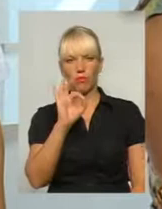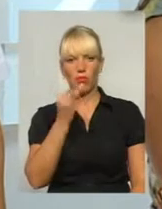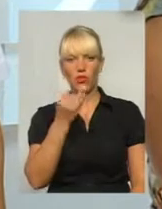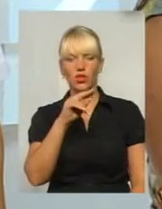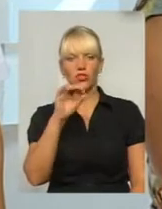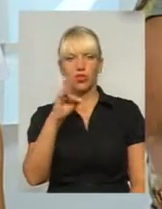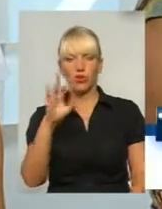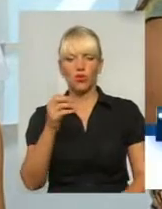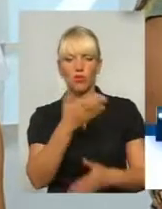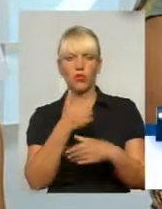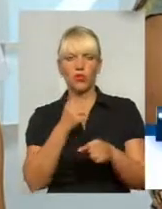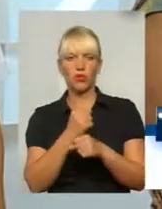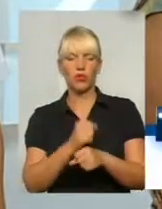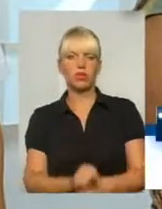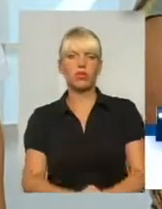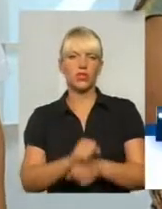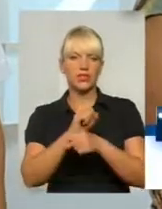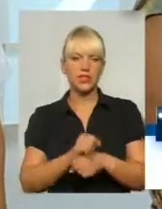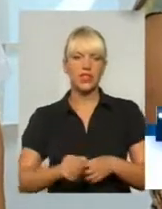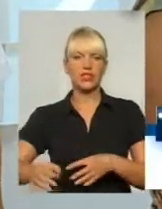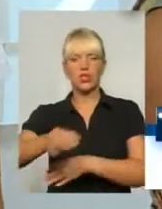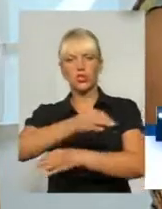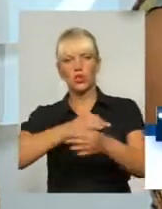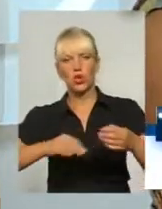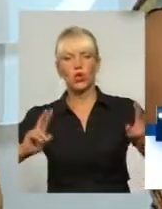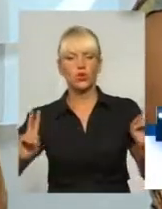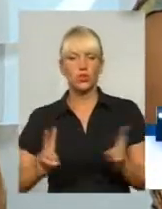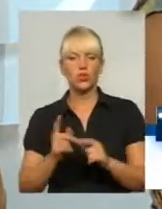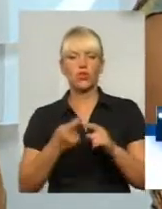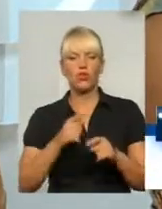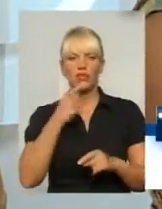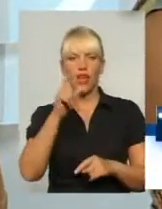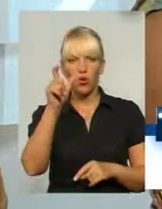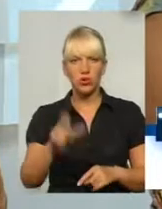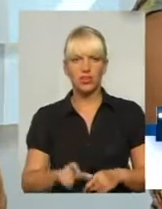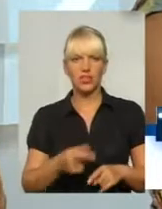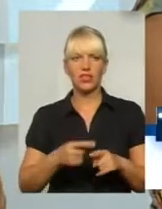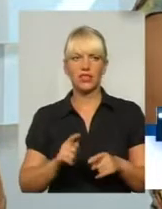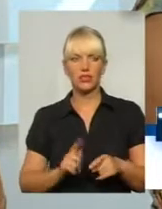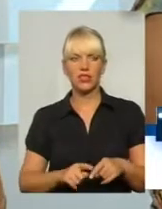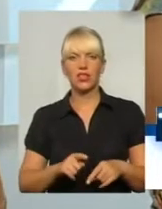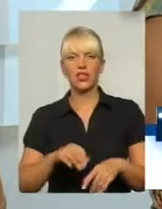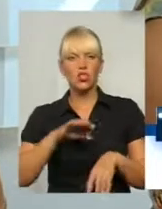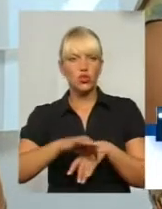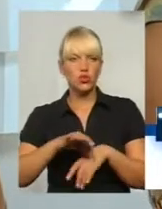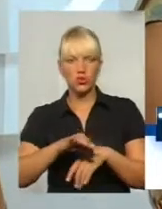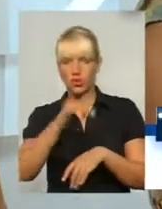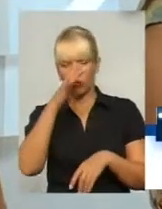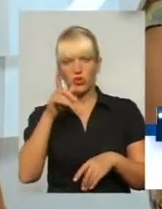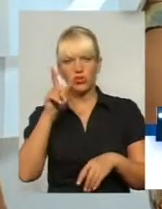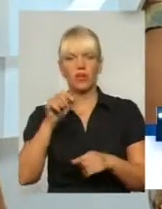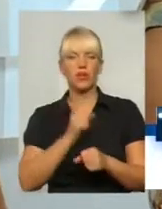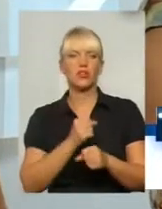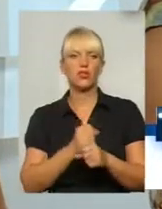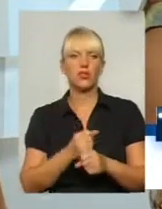акції протесту, круглий столи, зустрічі, і кажемо, ця людина просто-напросто жорстока, вона не може там працювати. А